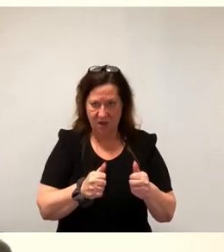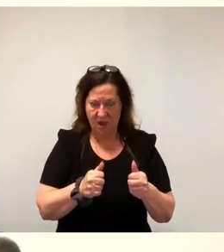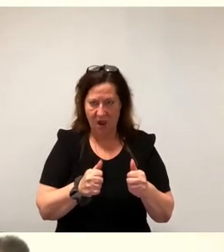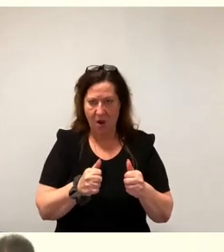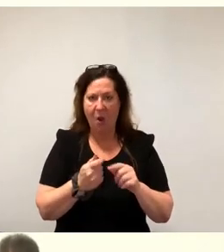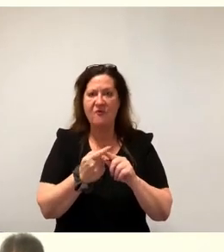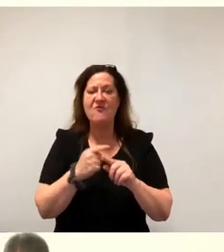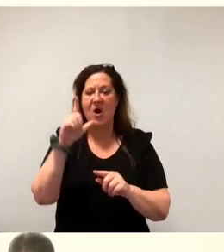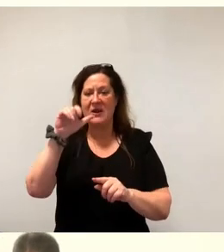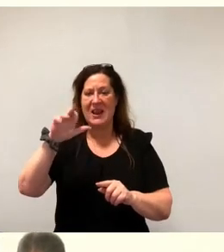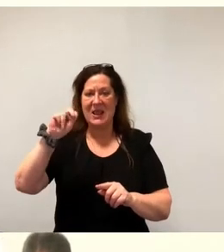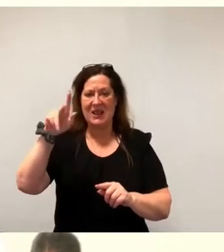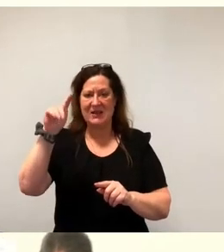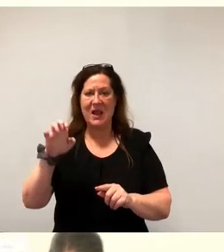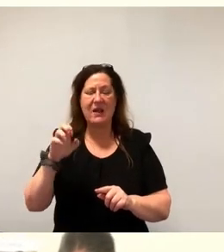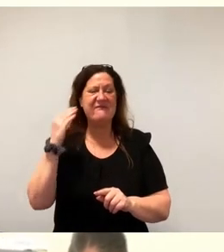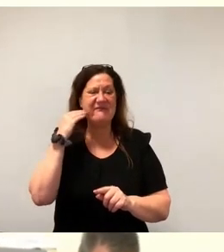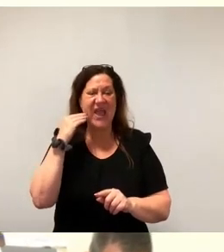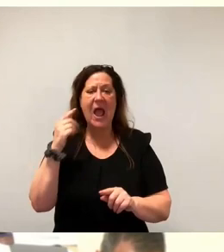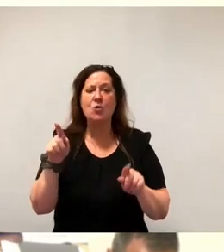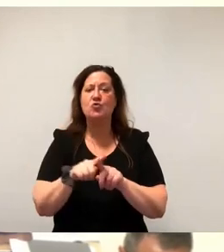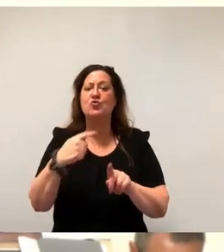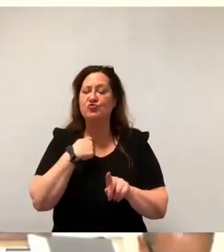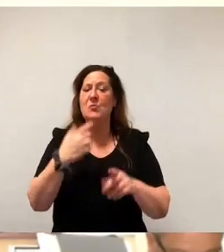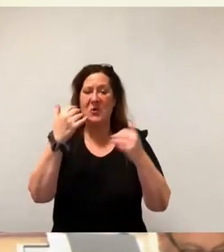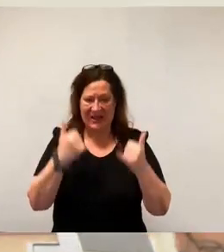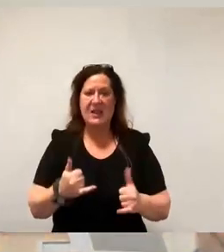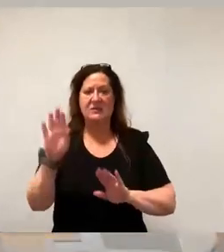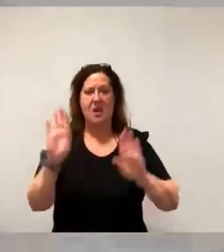Wer dem zustimmen möchte, den bitte ich jetzt um das Stimmzeichen.